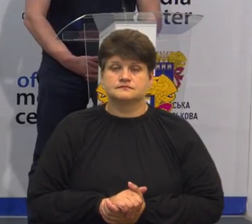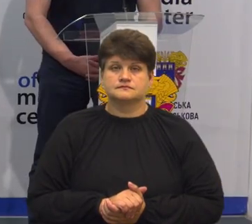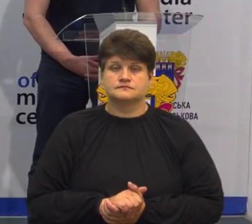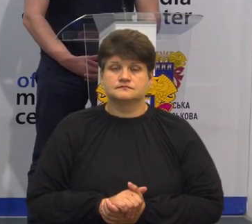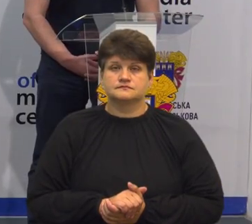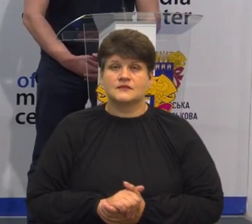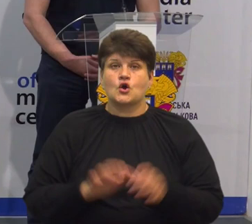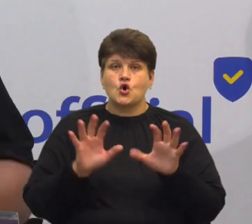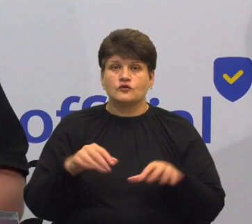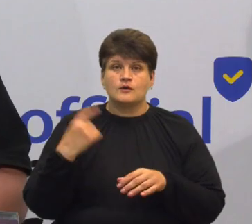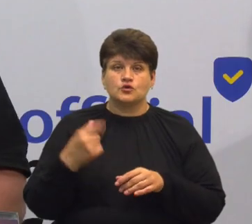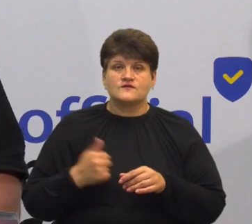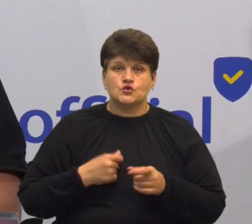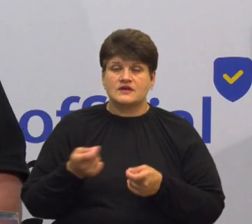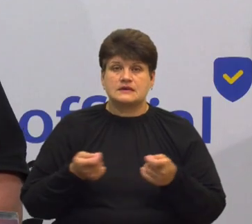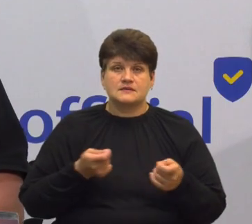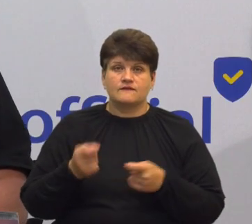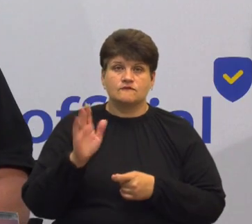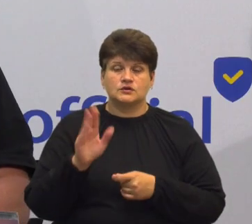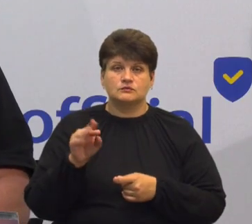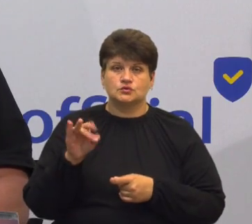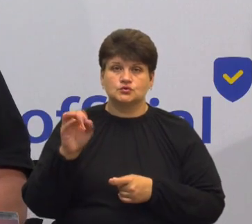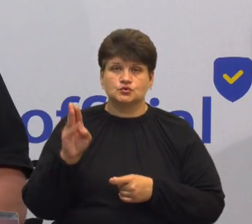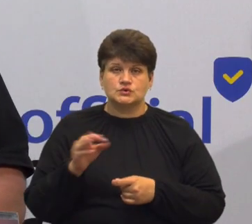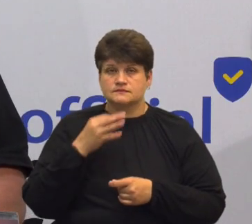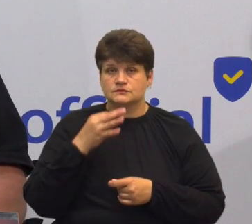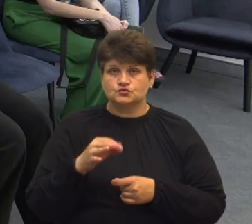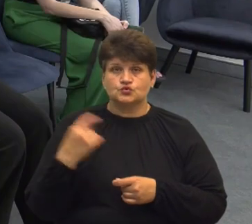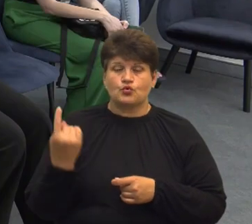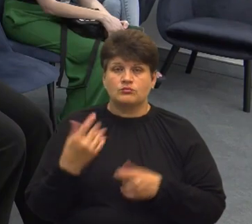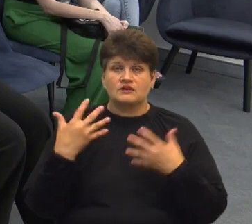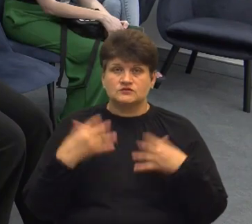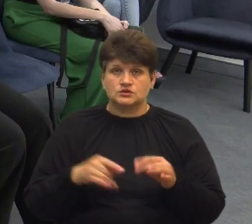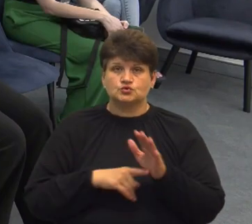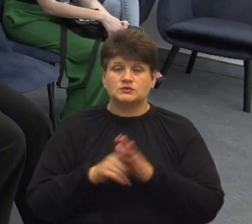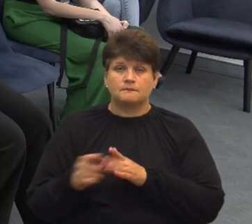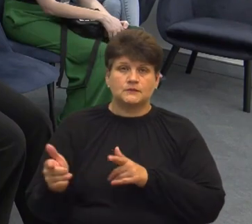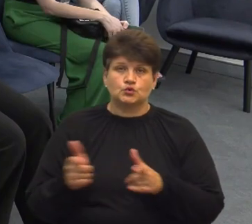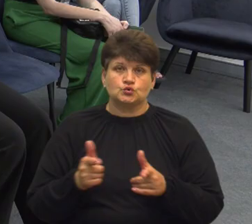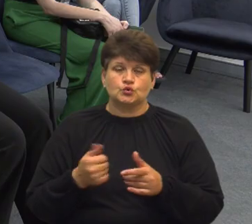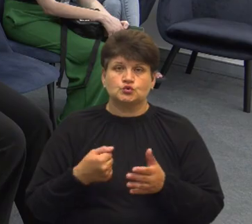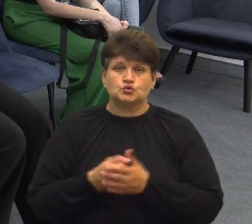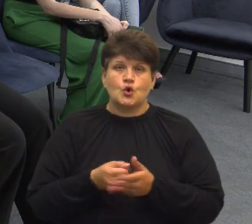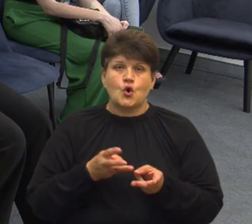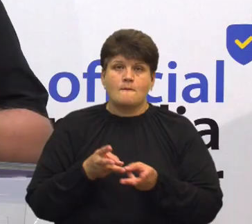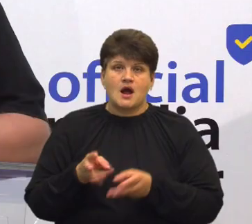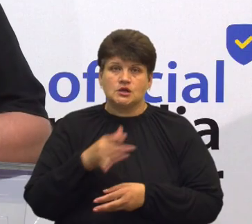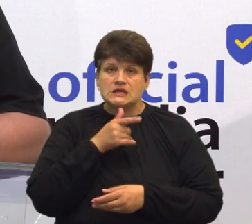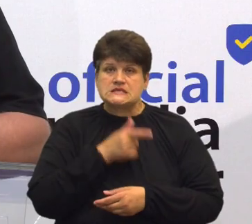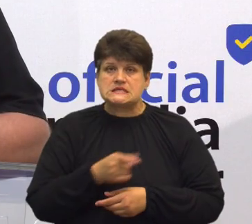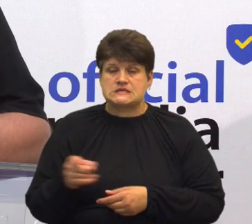Голова обласної військової адміністрації Володимир Труш розповів, що область вже розпочала підготовку до опалювального сезону.